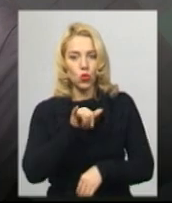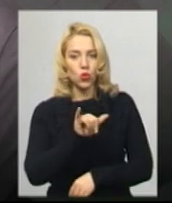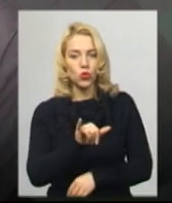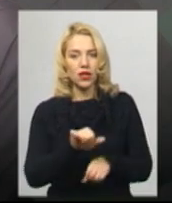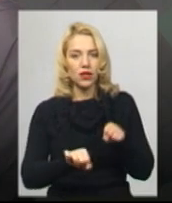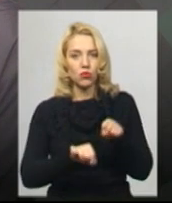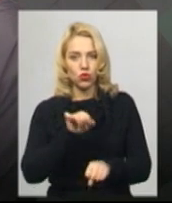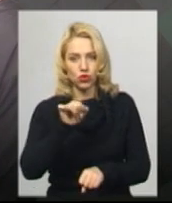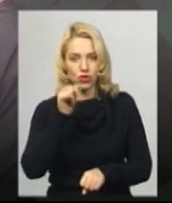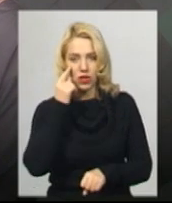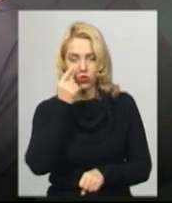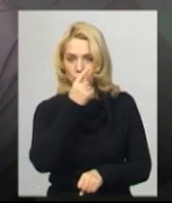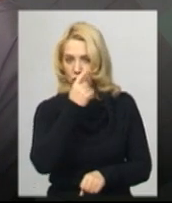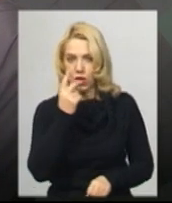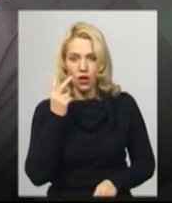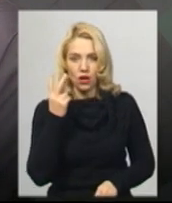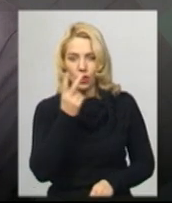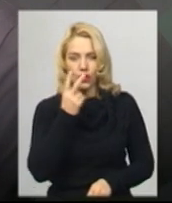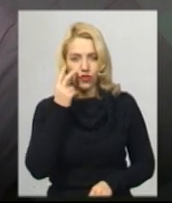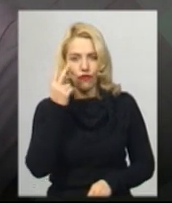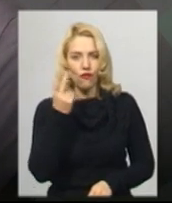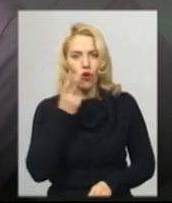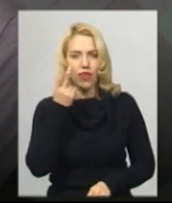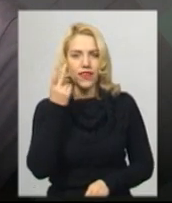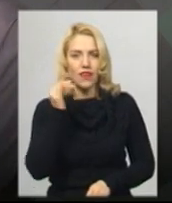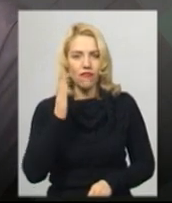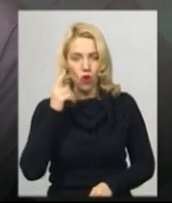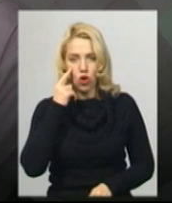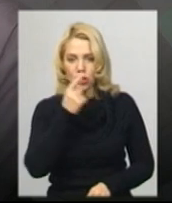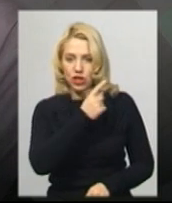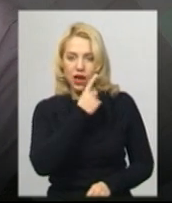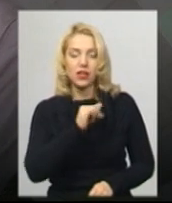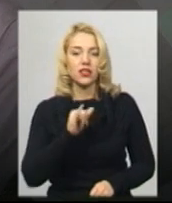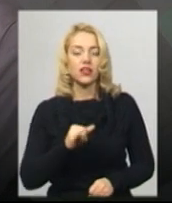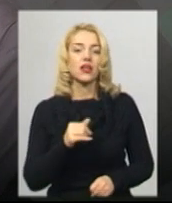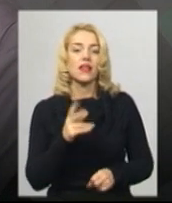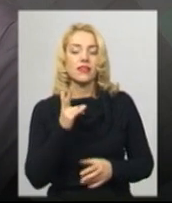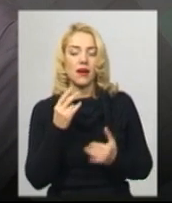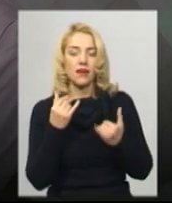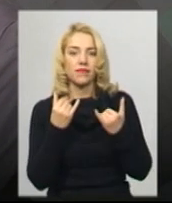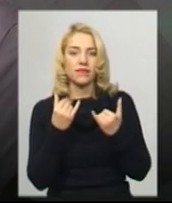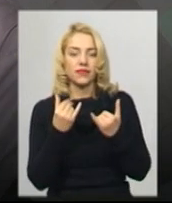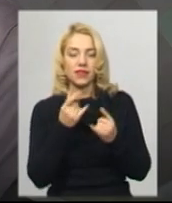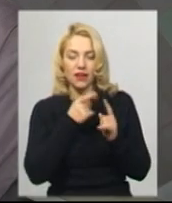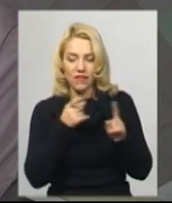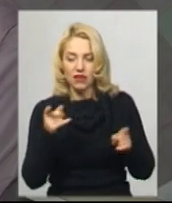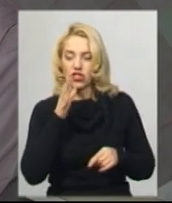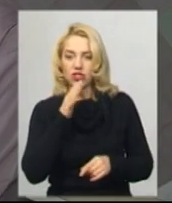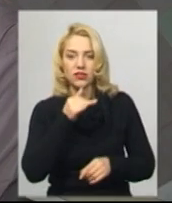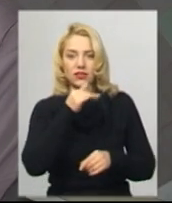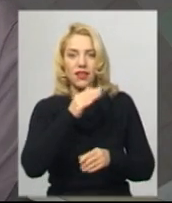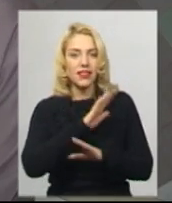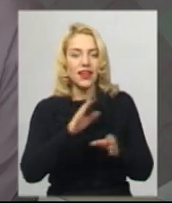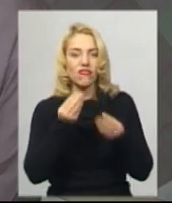порушення зору, тобто двоїння в очах іде. Відповідно, вона тривалий час вже не вживала їж, так як не може